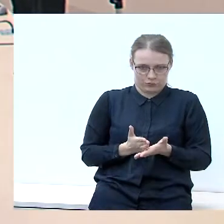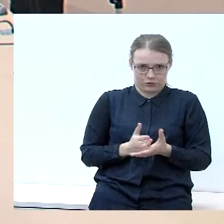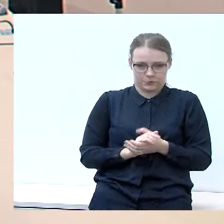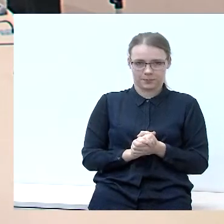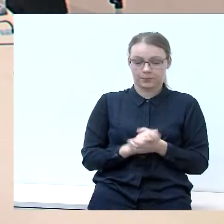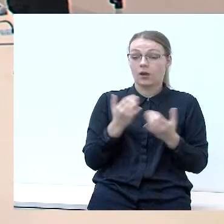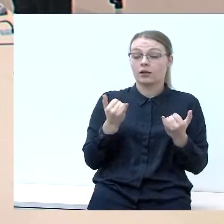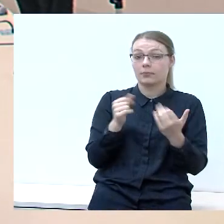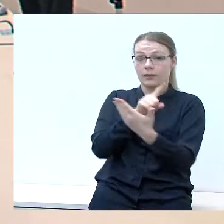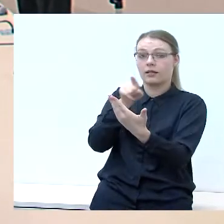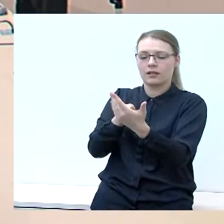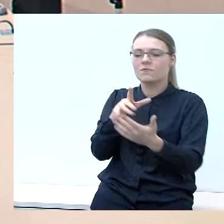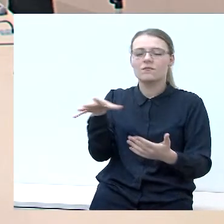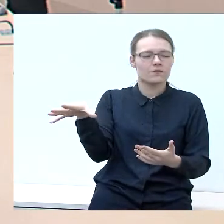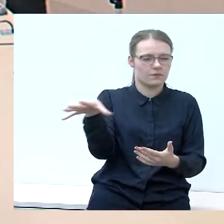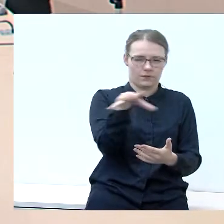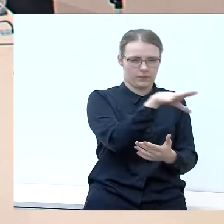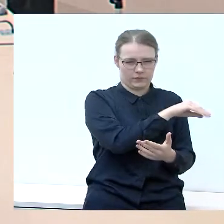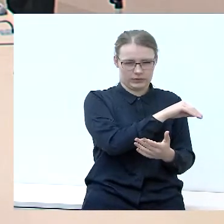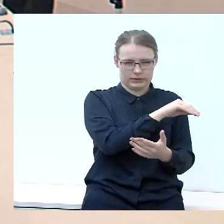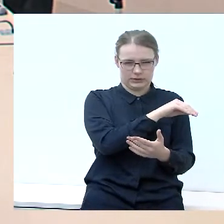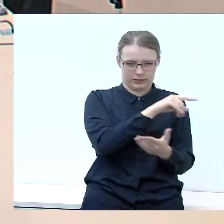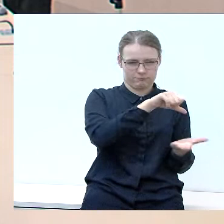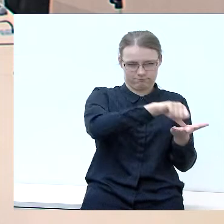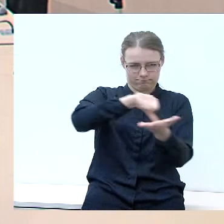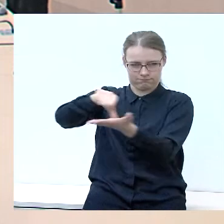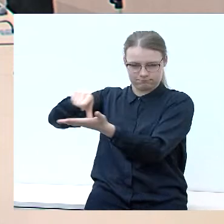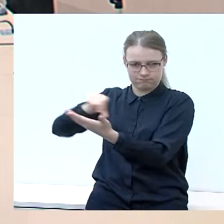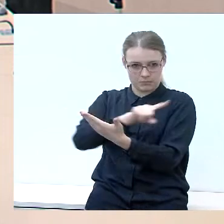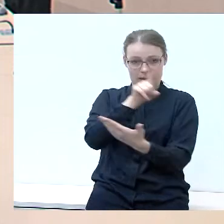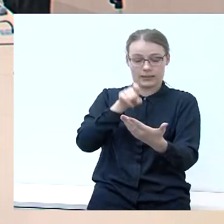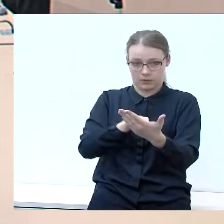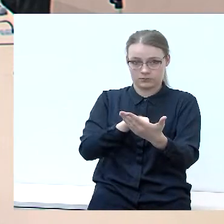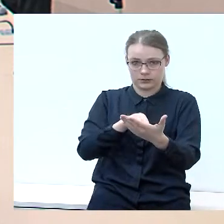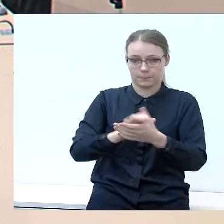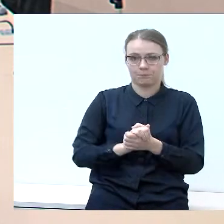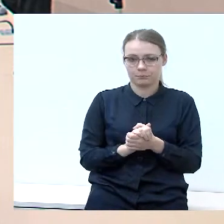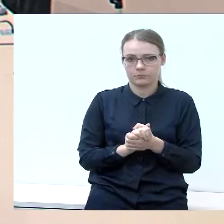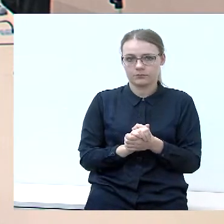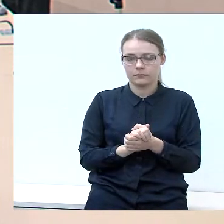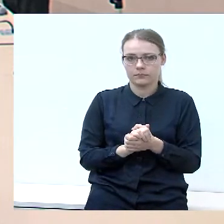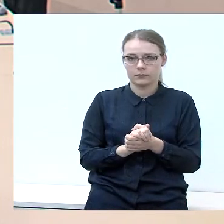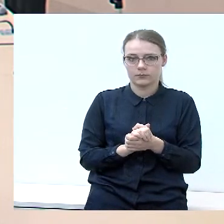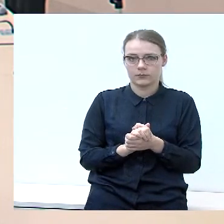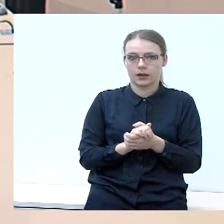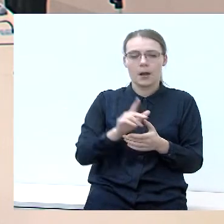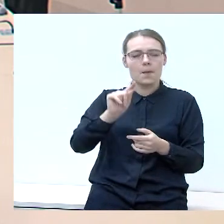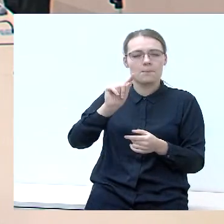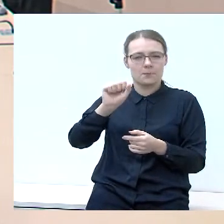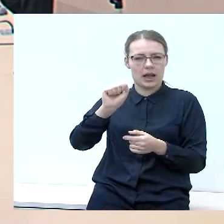užduosiu klausimą visiems. Esate pasienio kraštas?